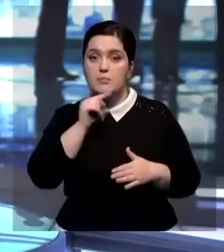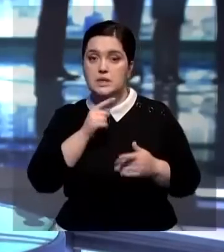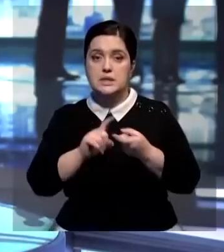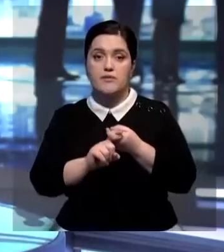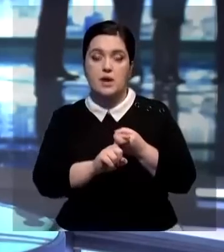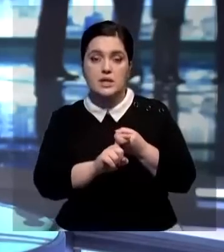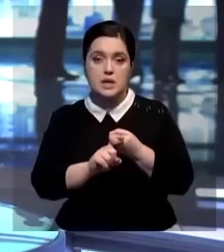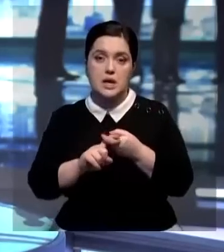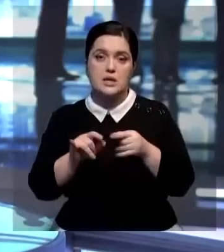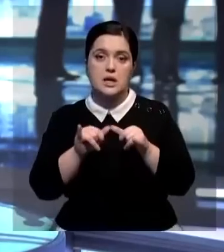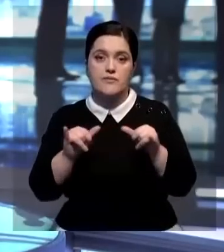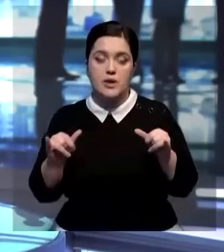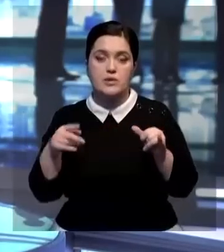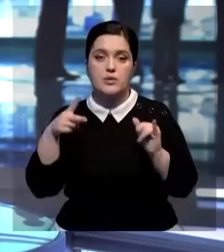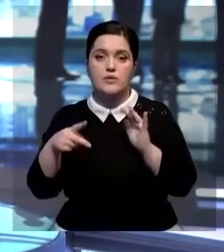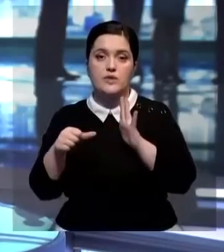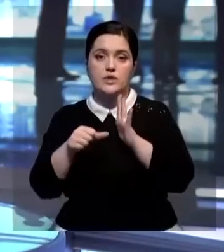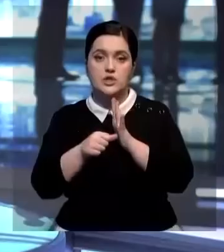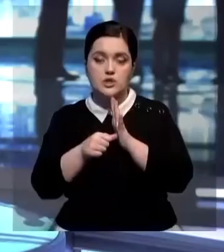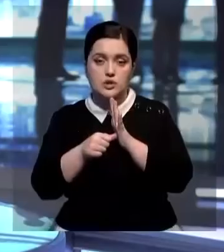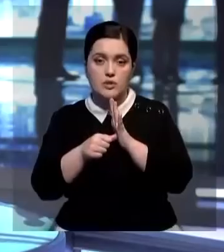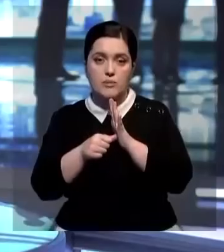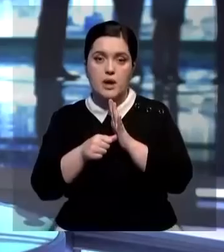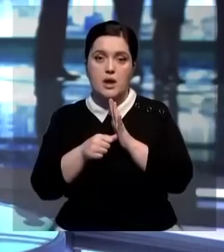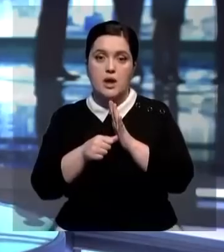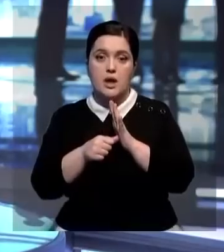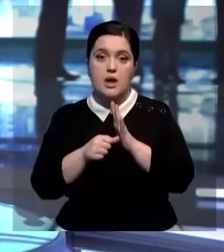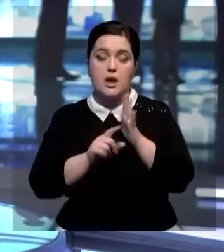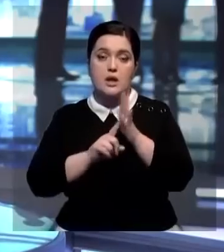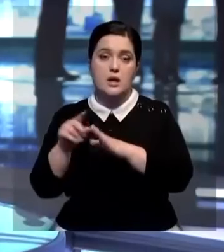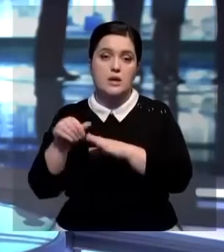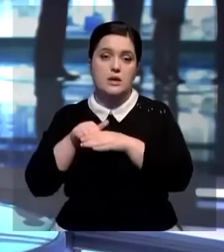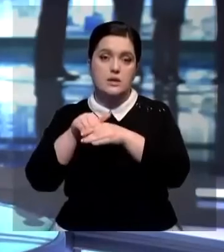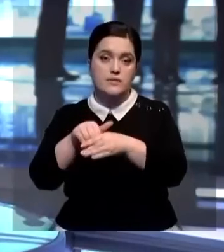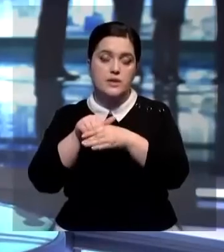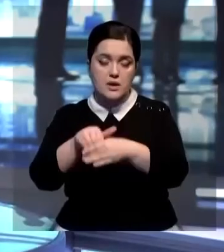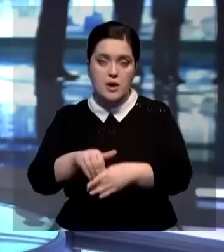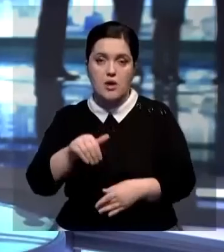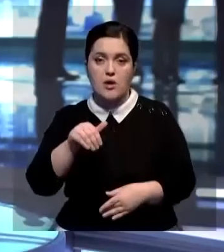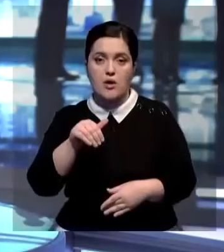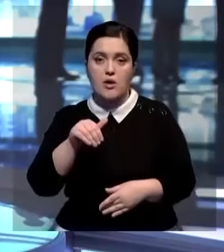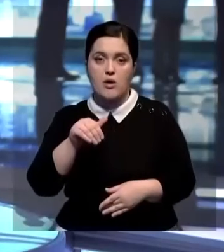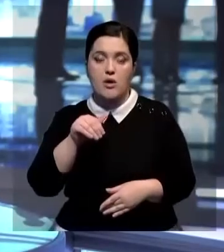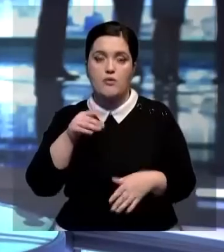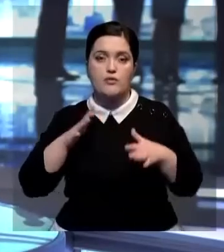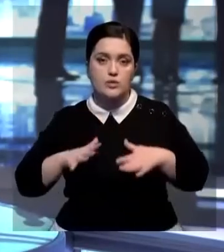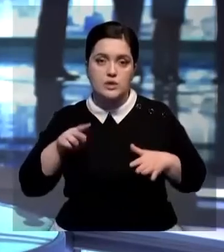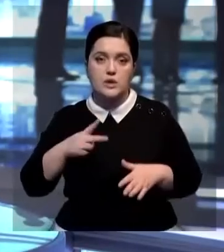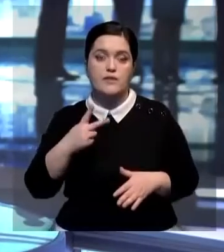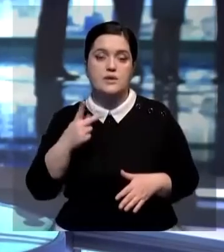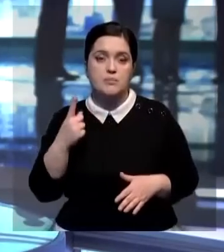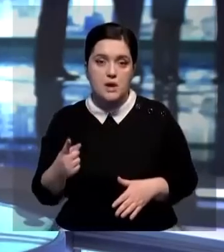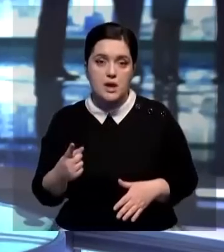Экономические связи начали развиваться лишь в 2006, когда наша страна начала инвестировать в экономику Грузии. В